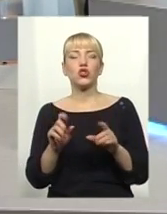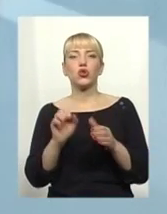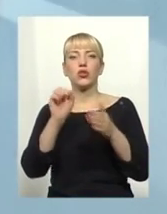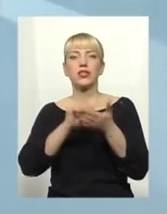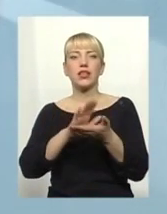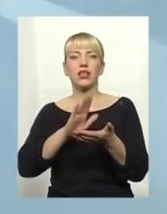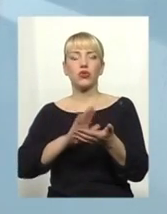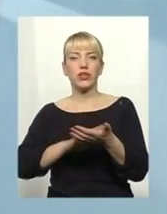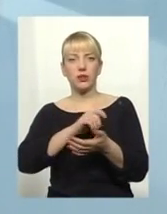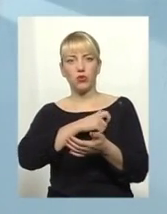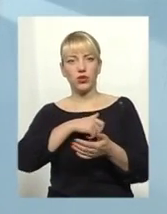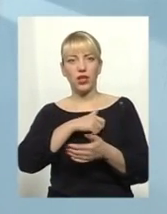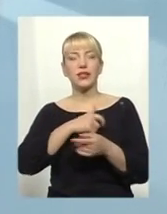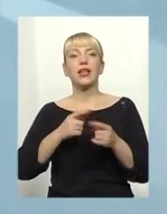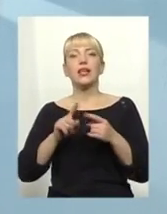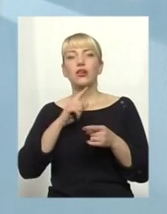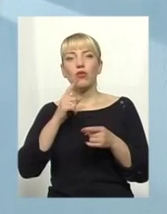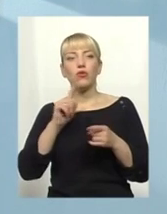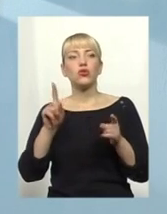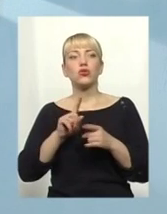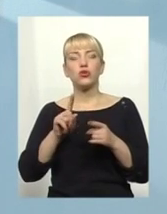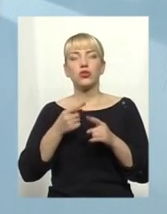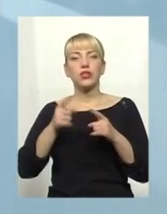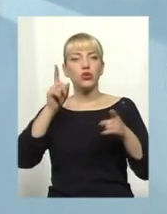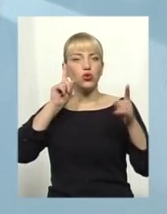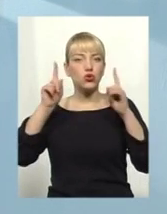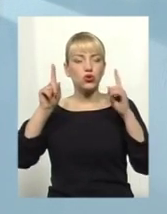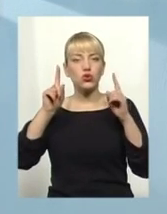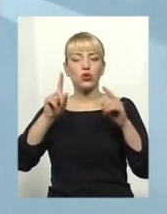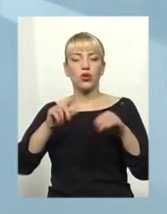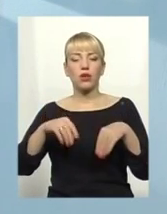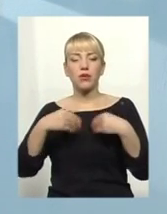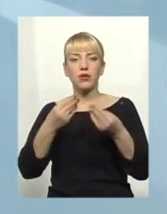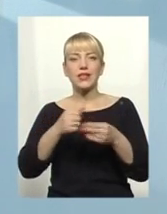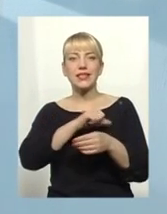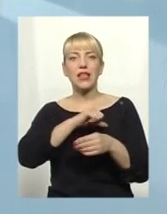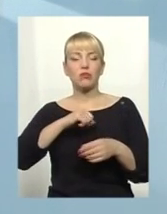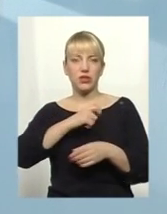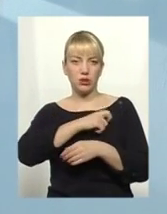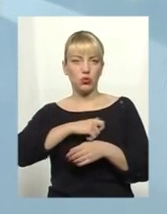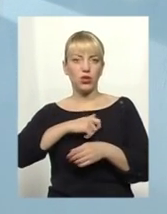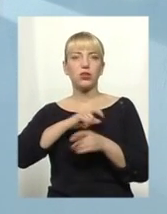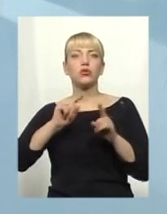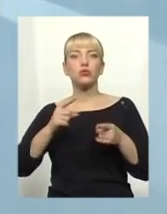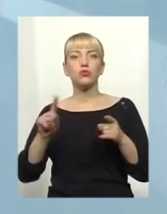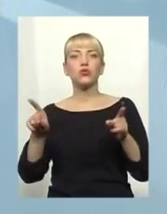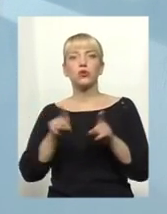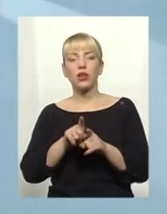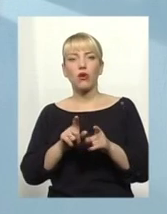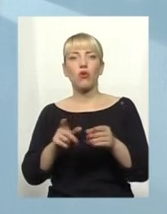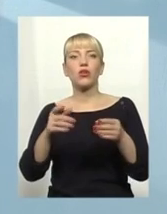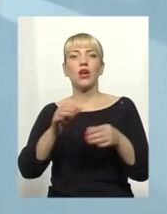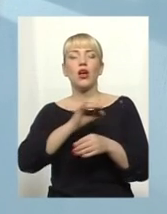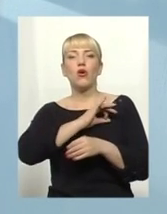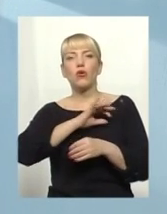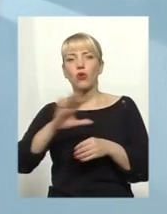депутати. саме, я наголошую, саме той шок спричинили саме народні депутати. Тому що такої розкоші